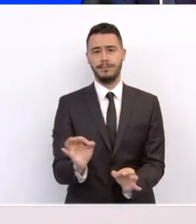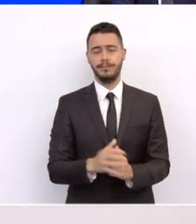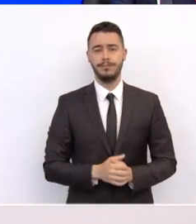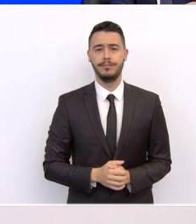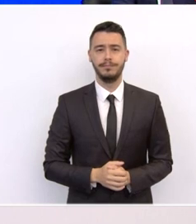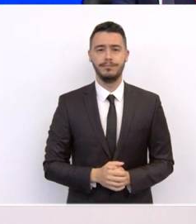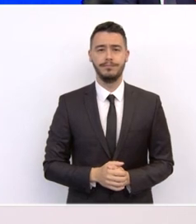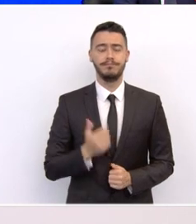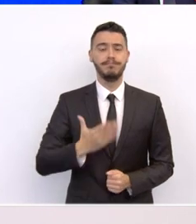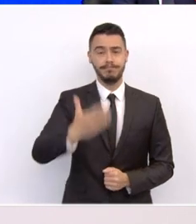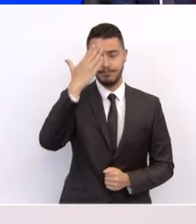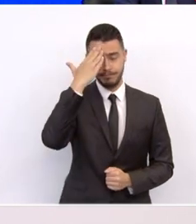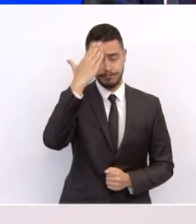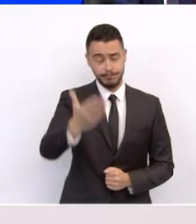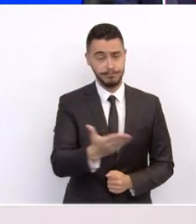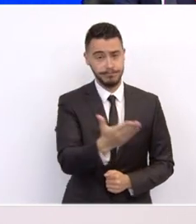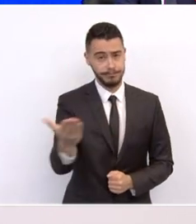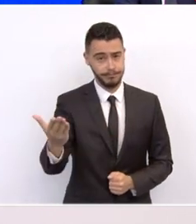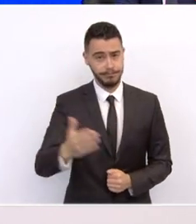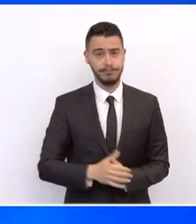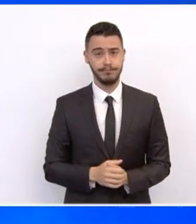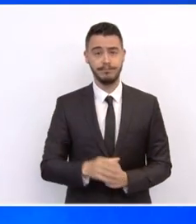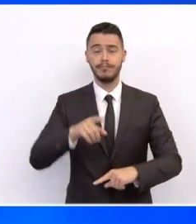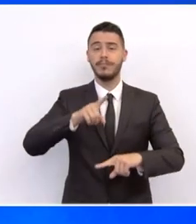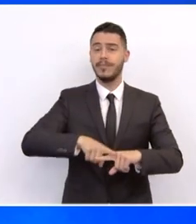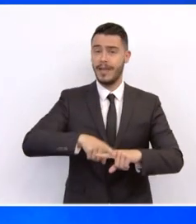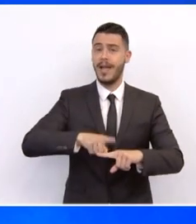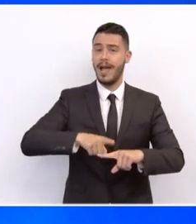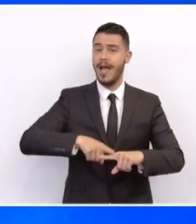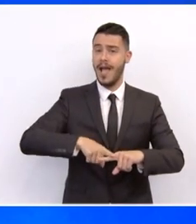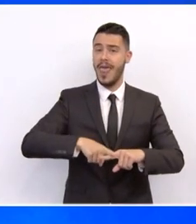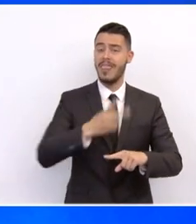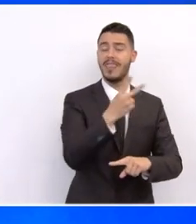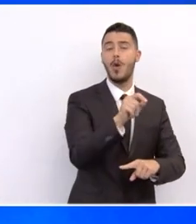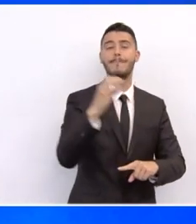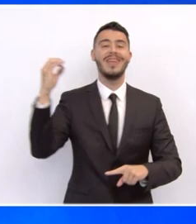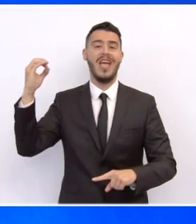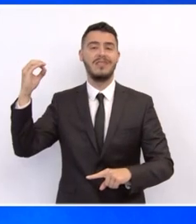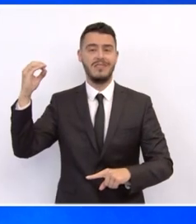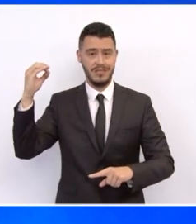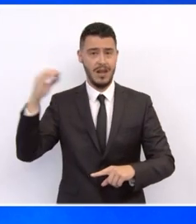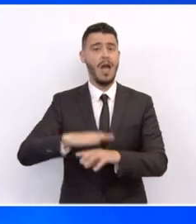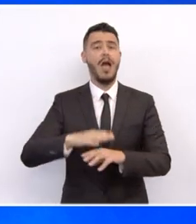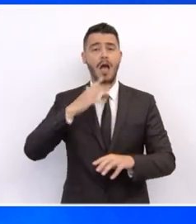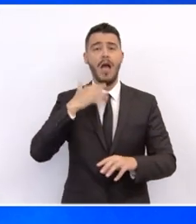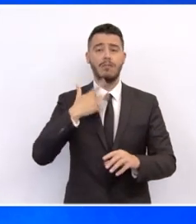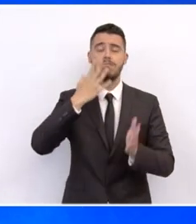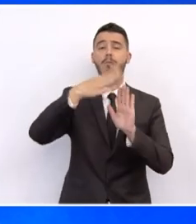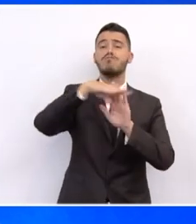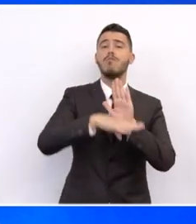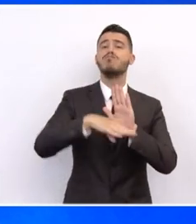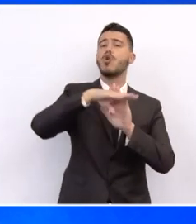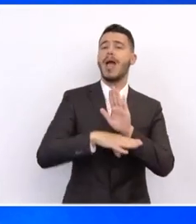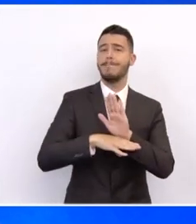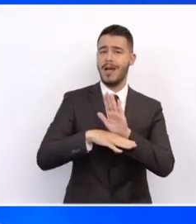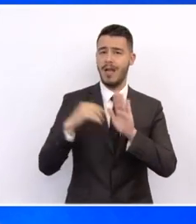Καλημέρα. Ευχαριστώ, κύριε Ματζούφα. Το σχέδιο Ελλάδα 2.0 αποτελεί μια συνεκτική δέσμη προγραμμάτων, έργων